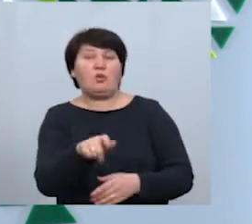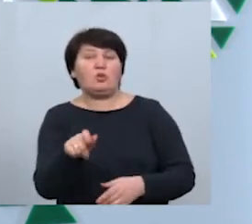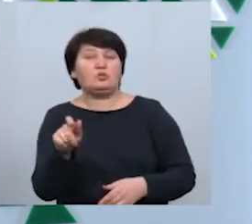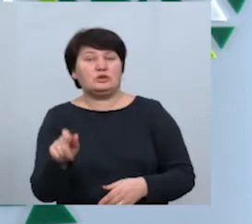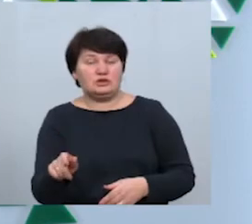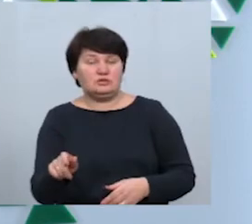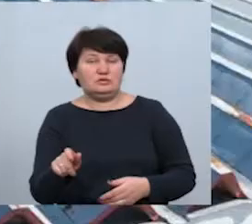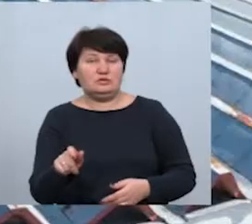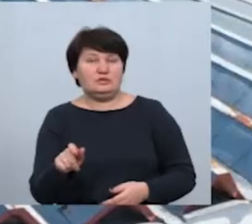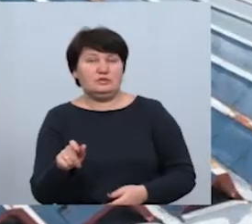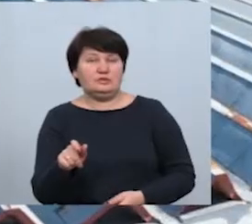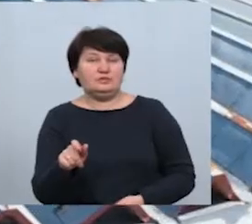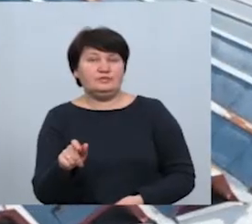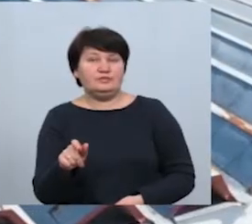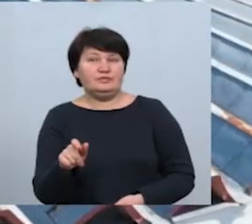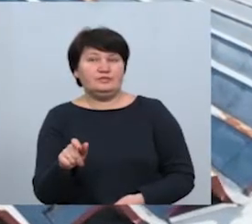Букатюк.